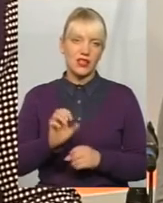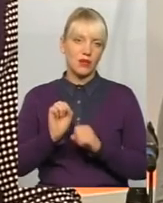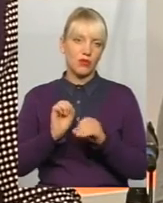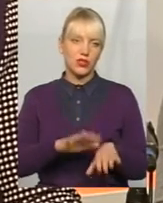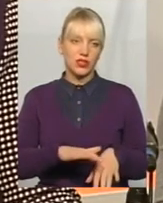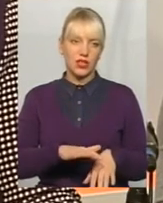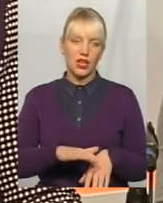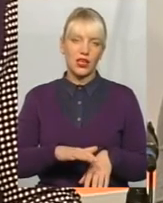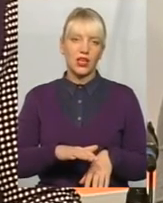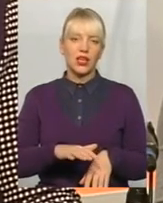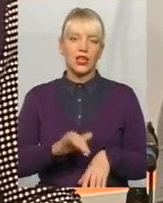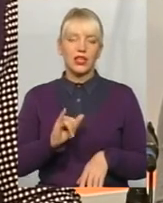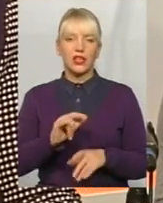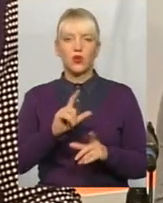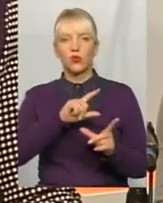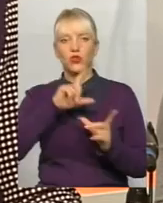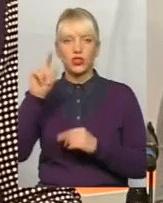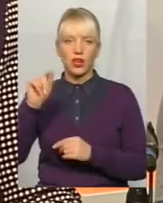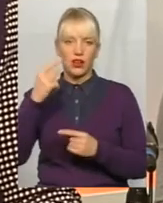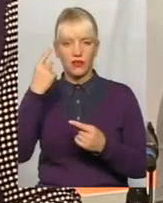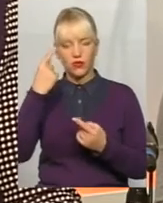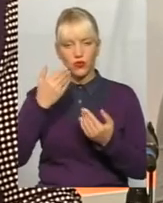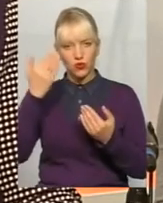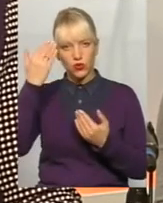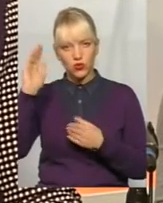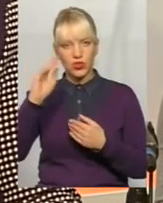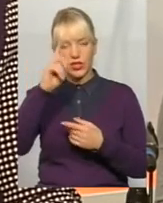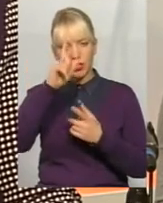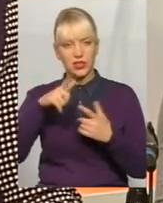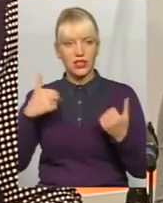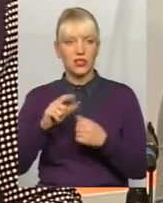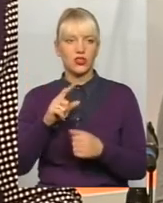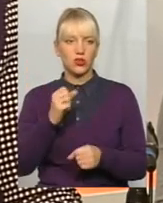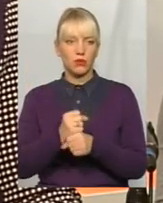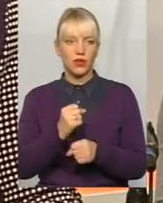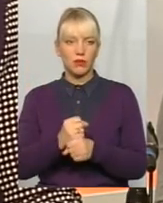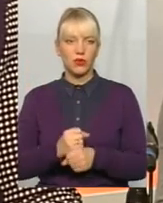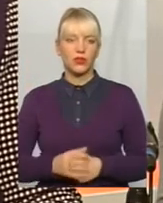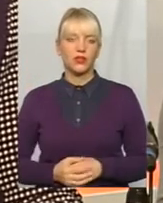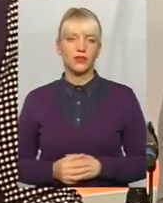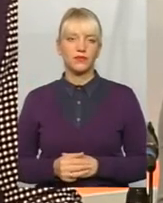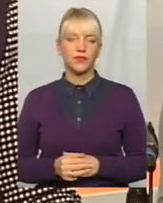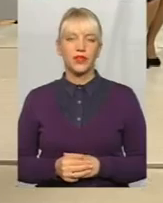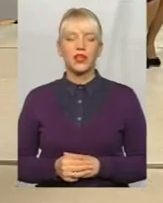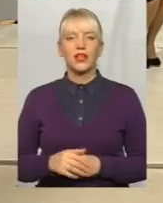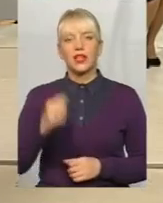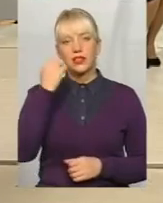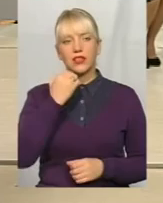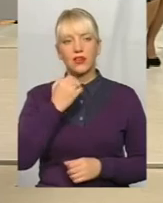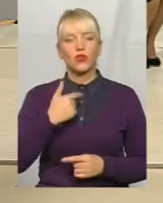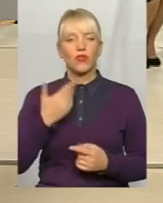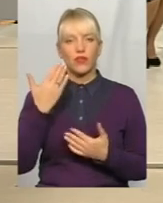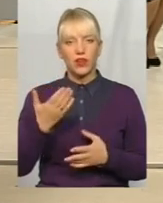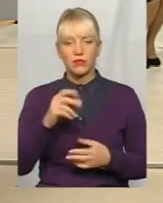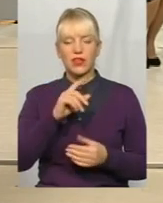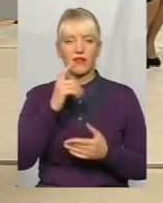розорялися і уїжджали в інші країни, для того, щоб працювати, має прекрасне образування. За ваше питання, ми